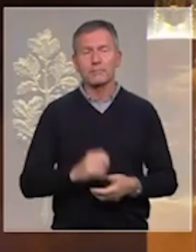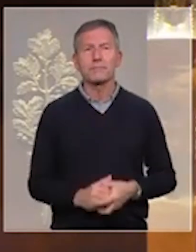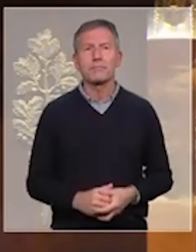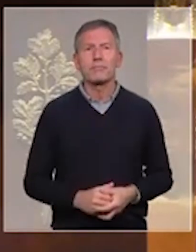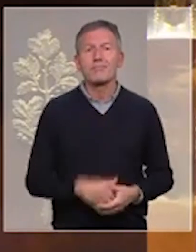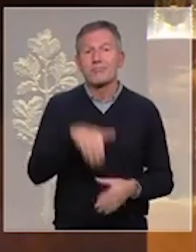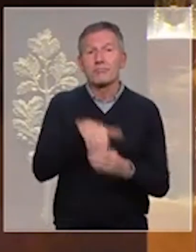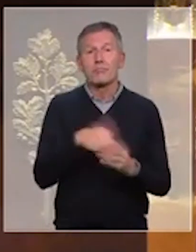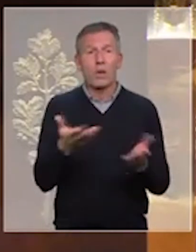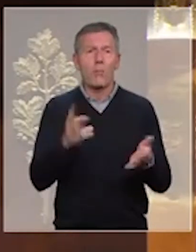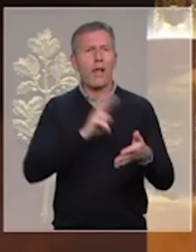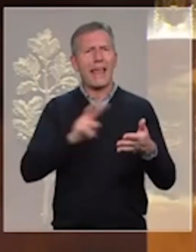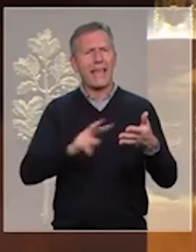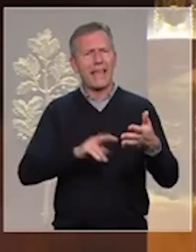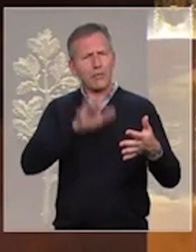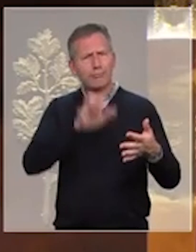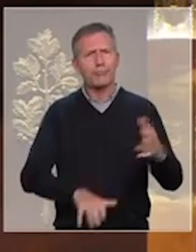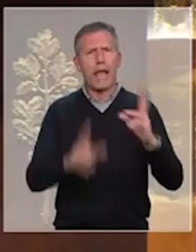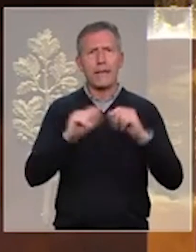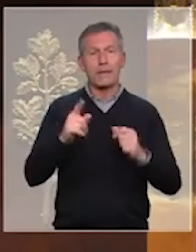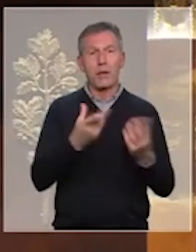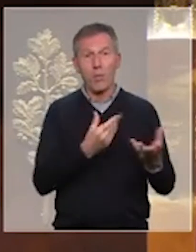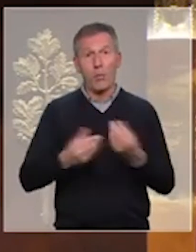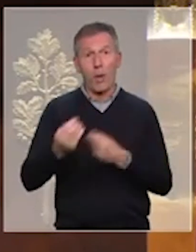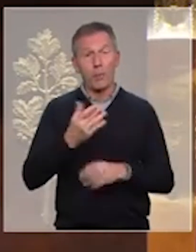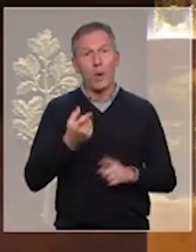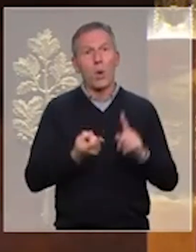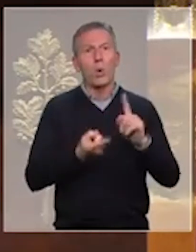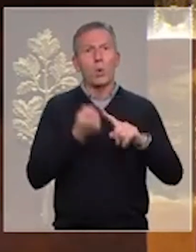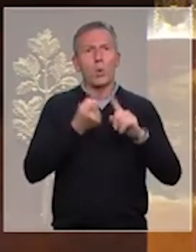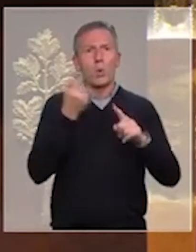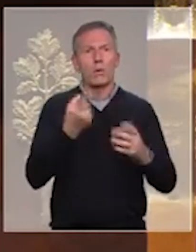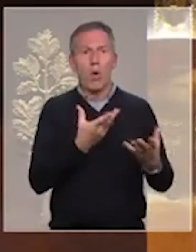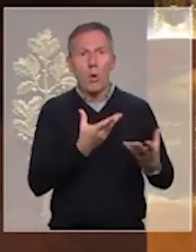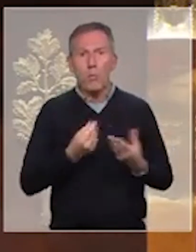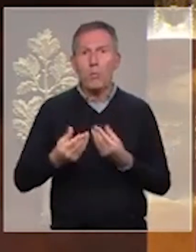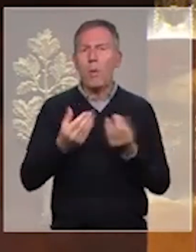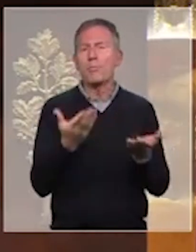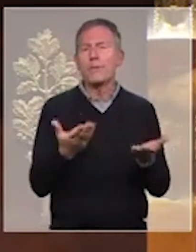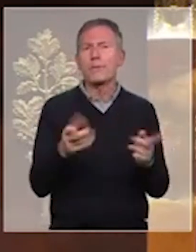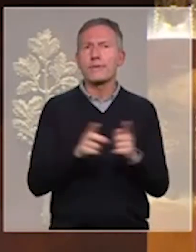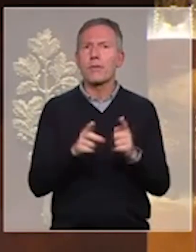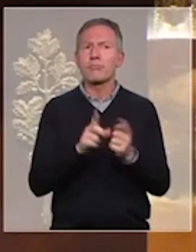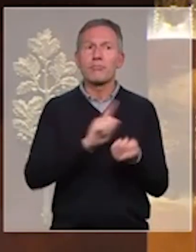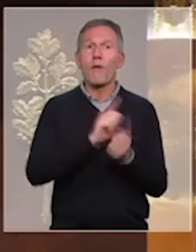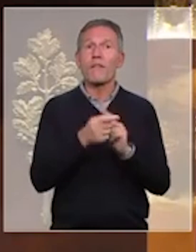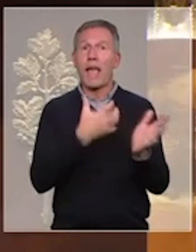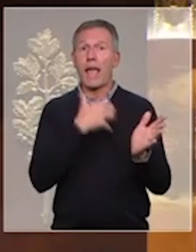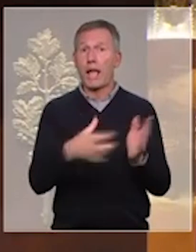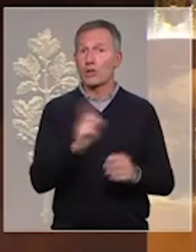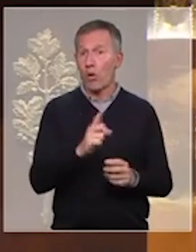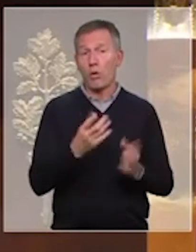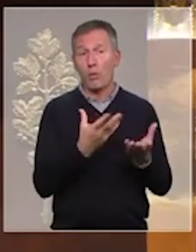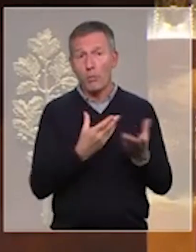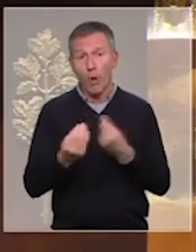que c'est un peuple subtil qui n'ambition pas de devenir riche, mais aime